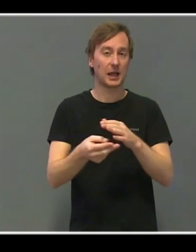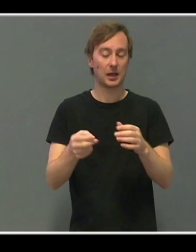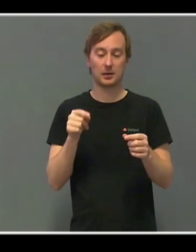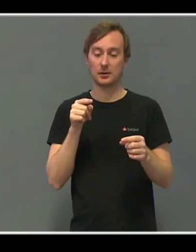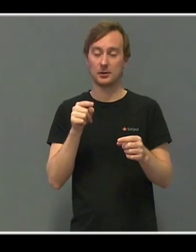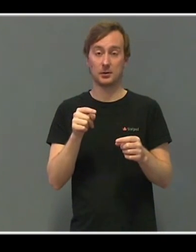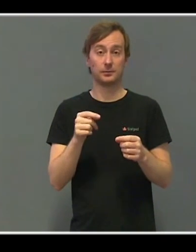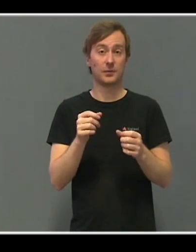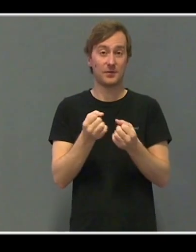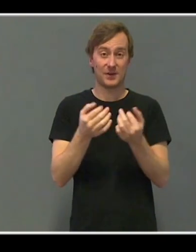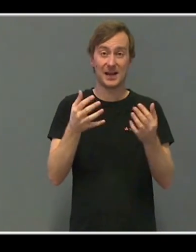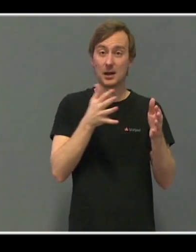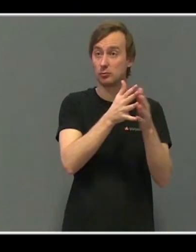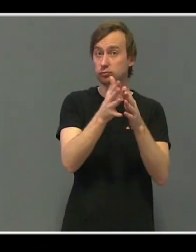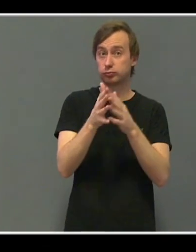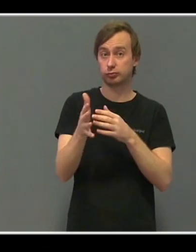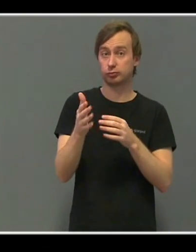suksess.